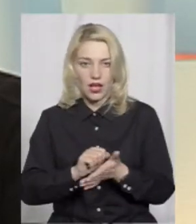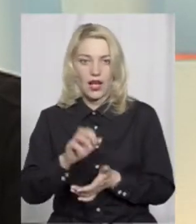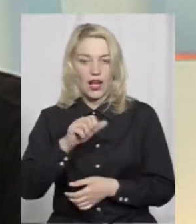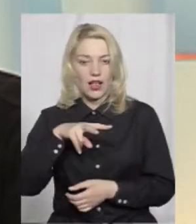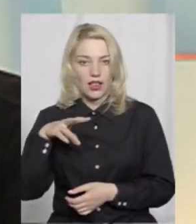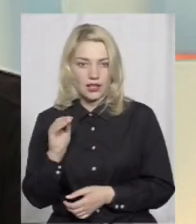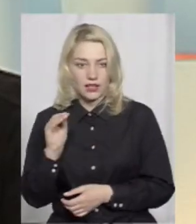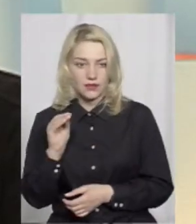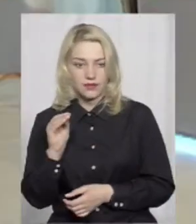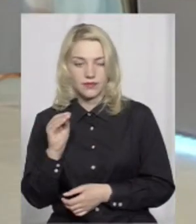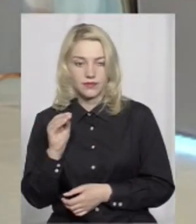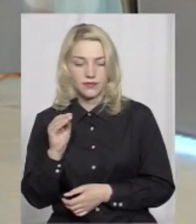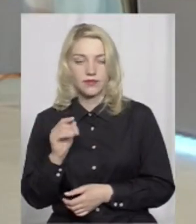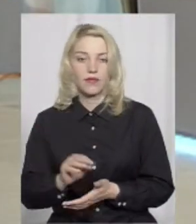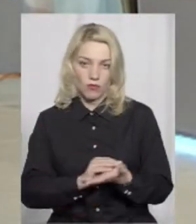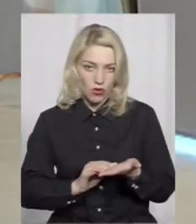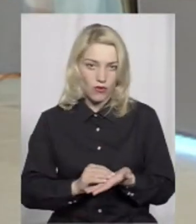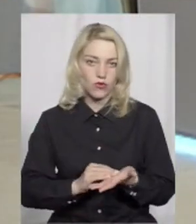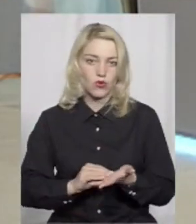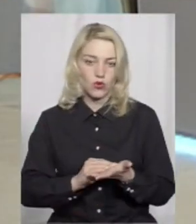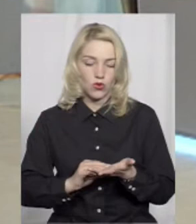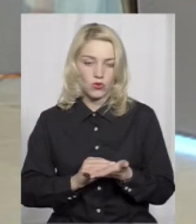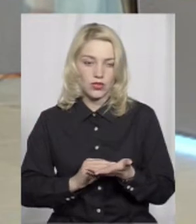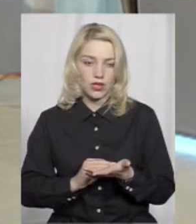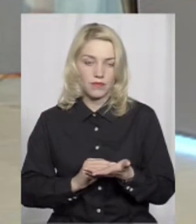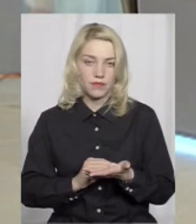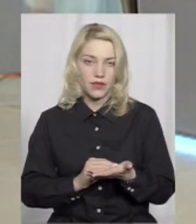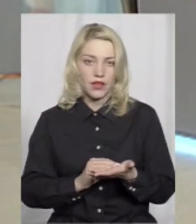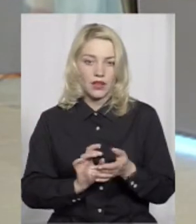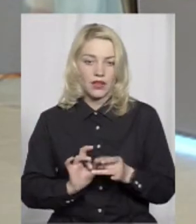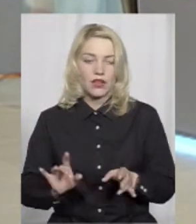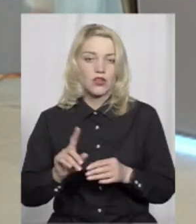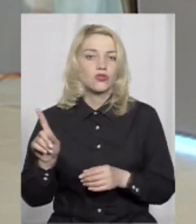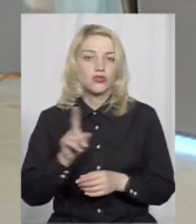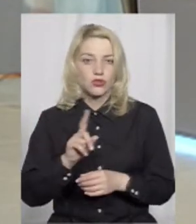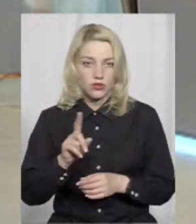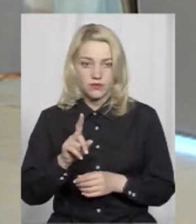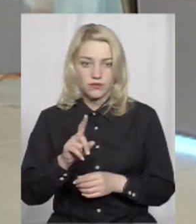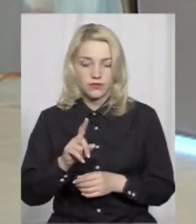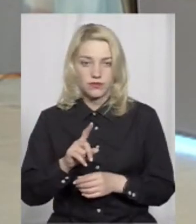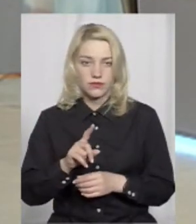Але от, ну, повторюся, як Максим сказав, що